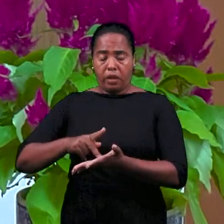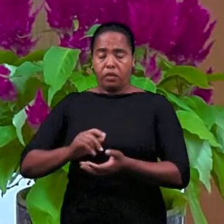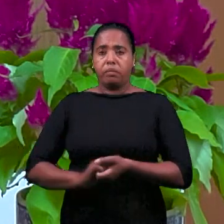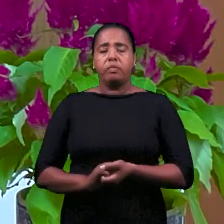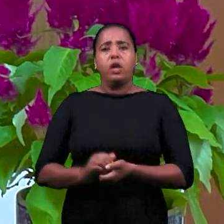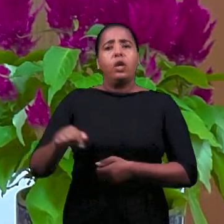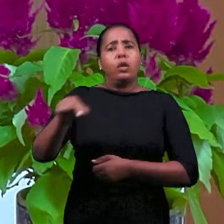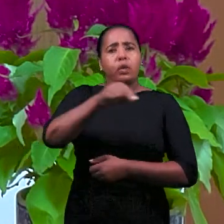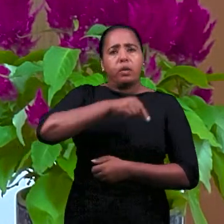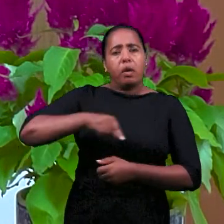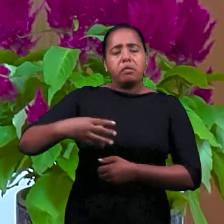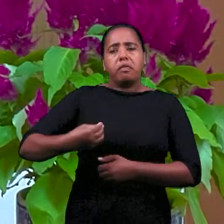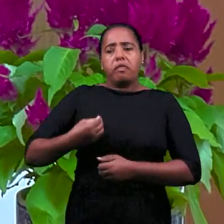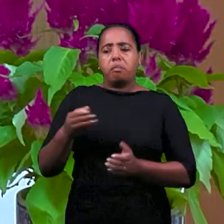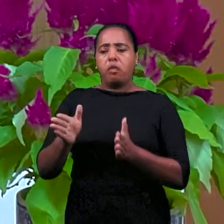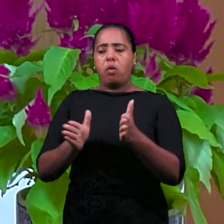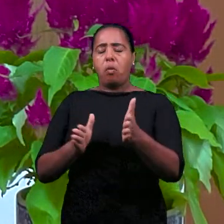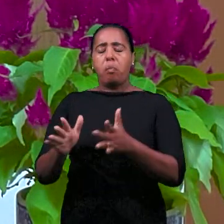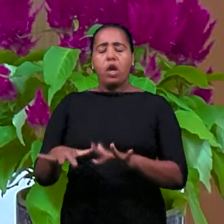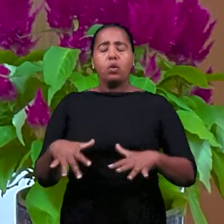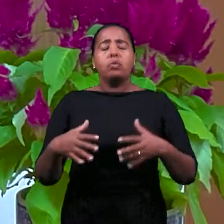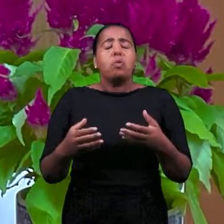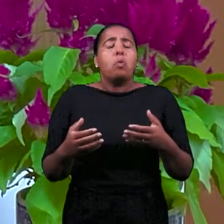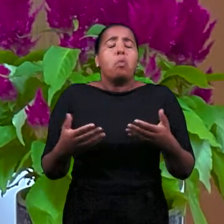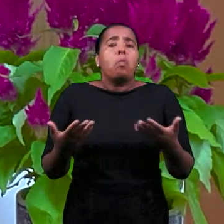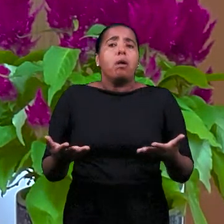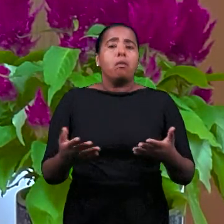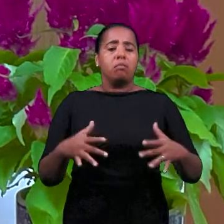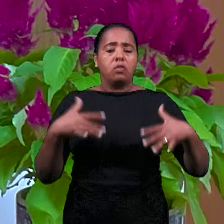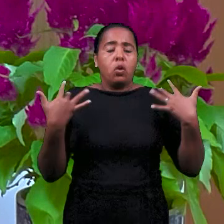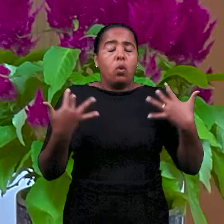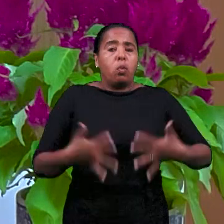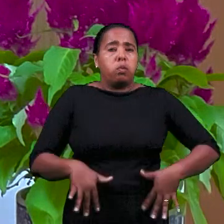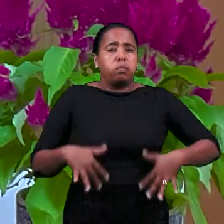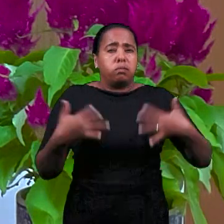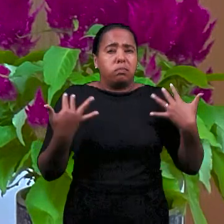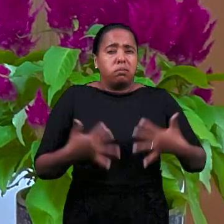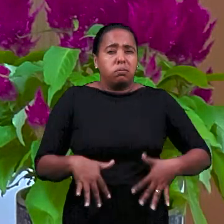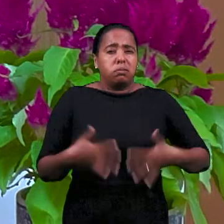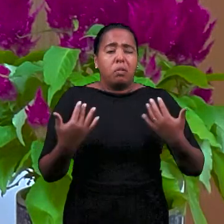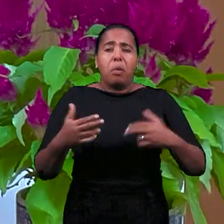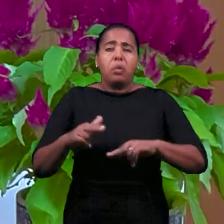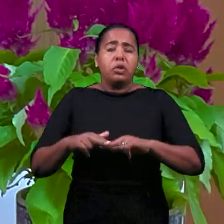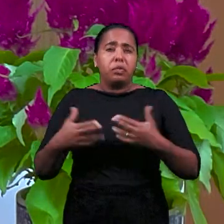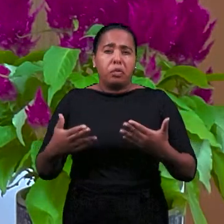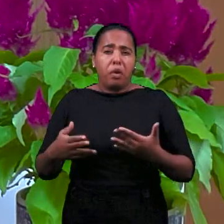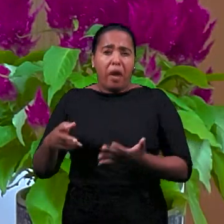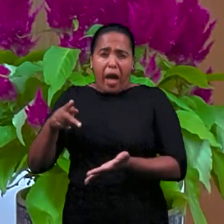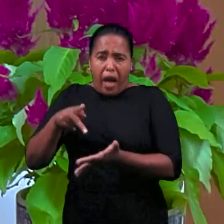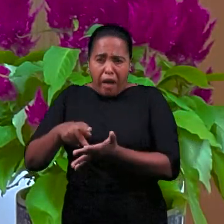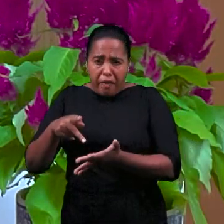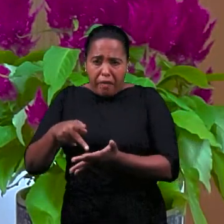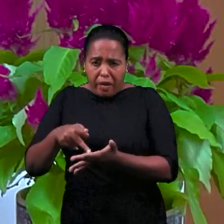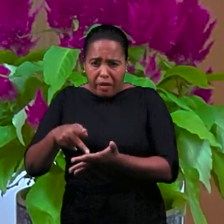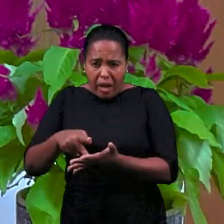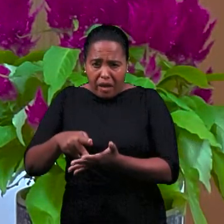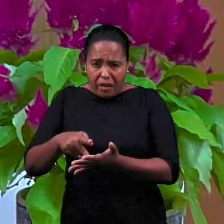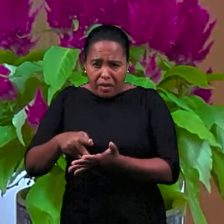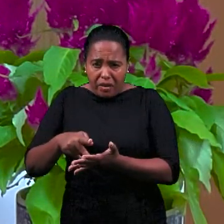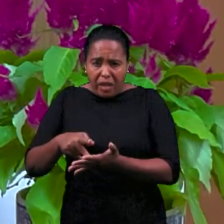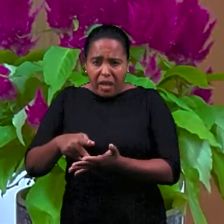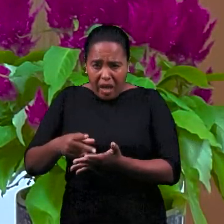Во-первых, мы живем в период скорби. Почему? Потому что больше не существует